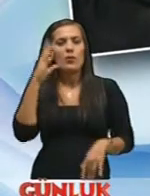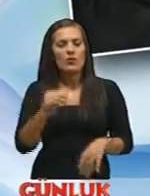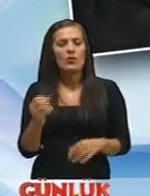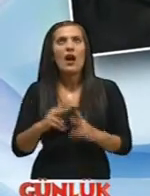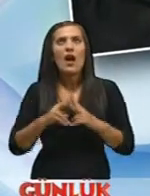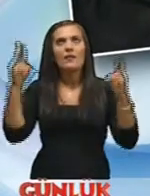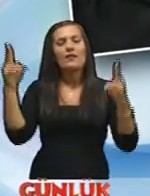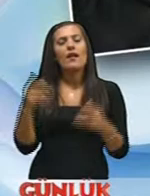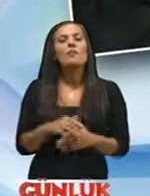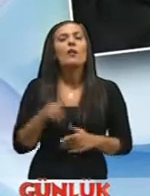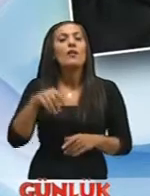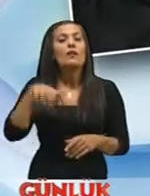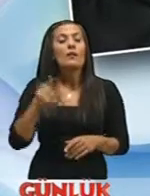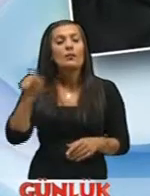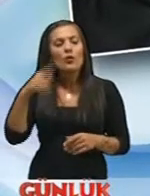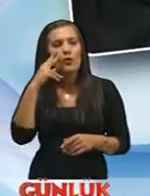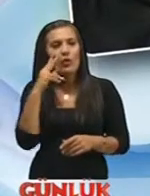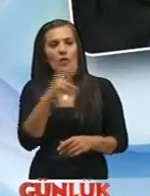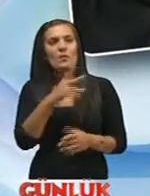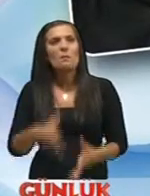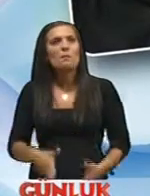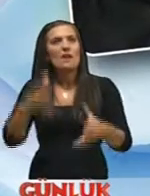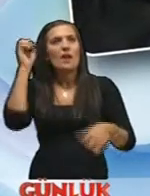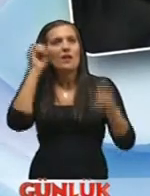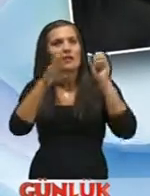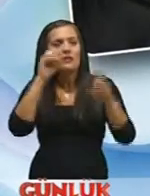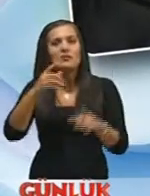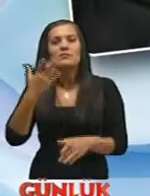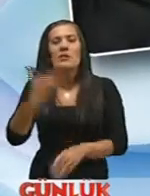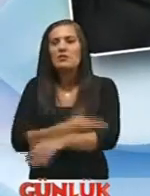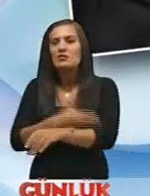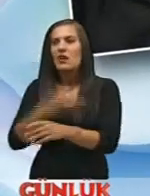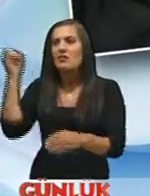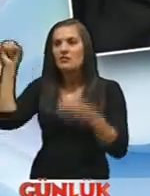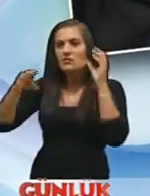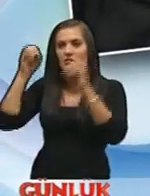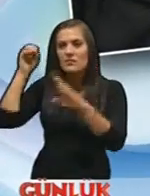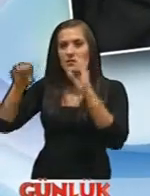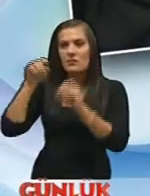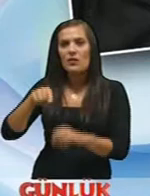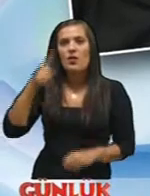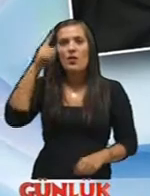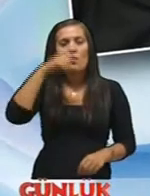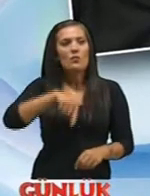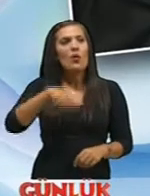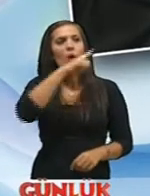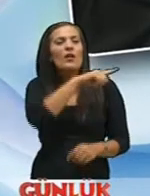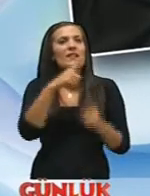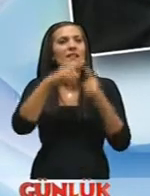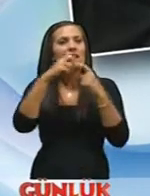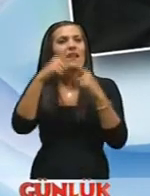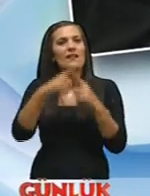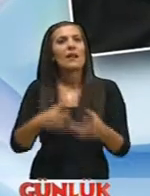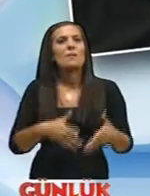aydınlatma öyle değil mi? burada da görüyoruz bina ışıklandırmaları şehir ışıklandırması orası sizin TRT binası bu bir